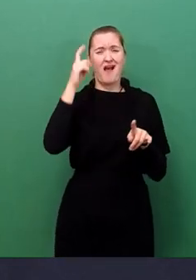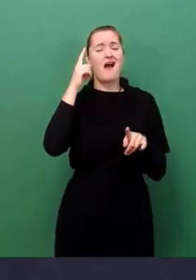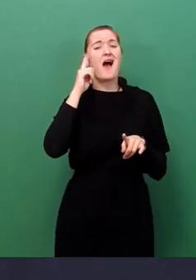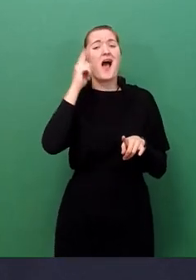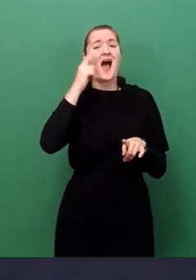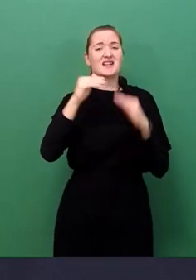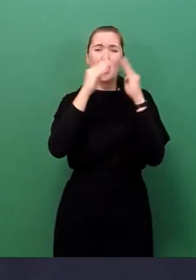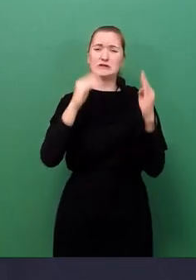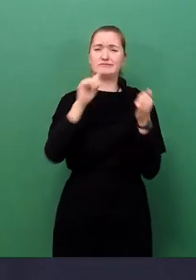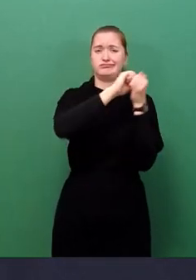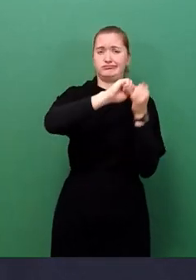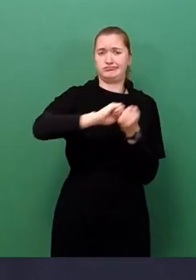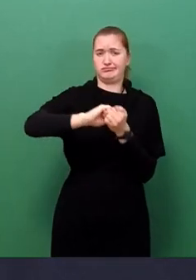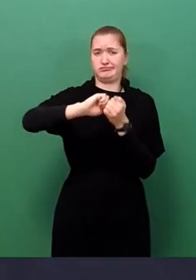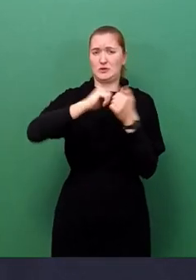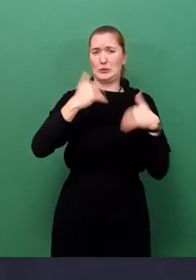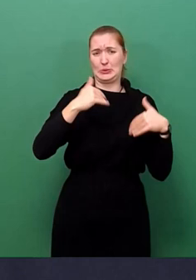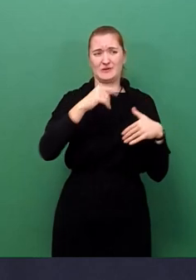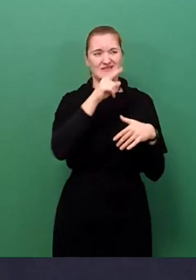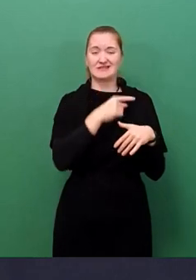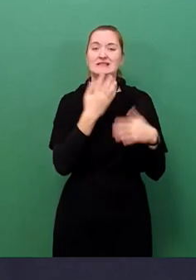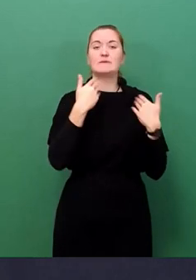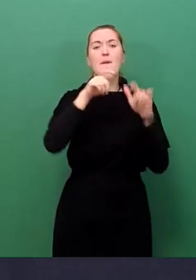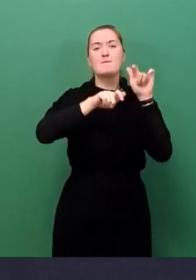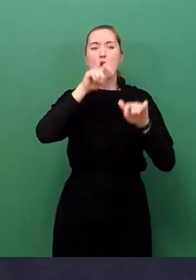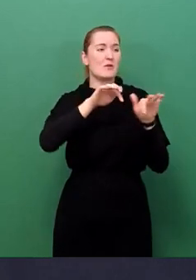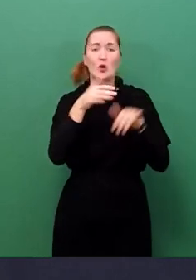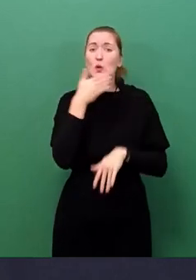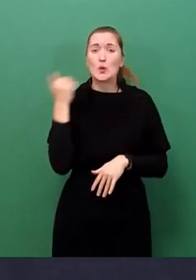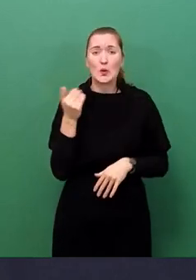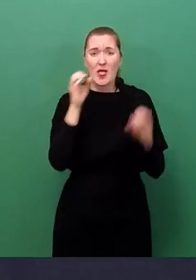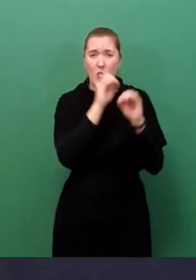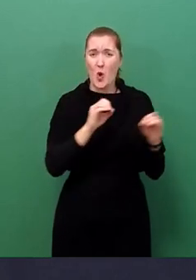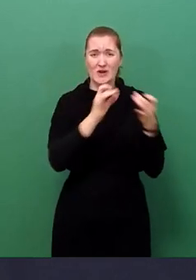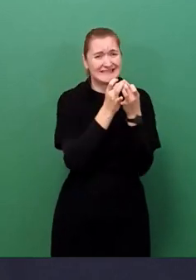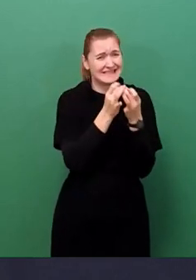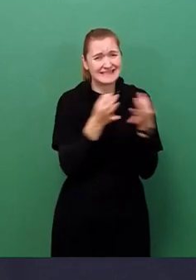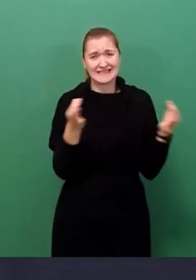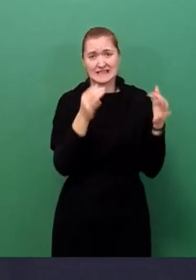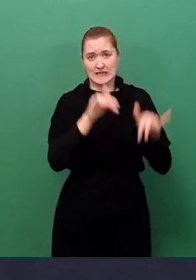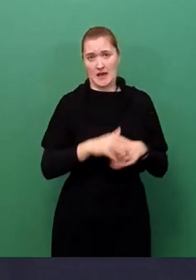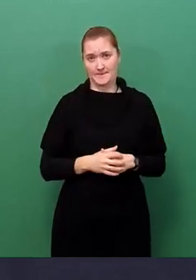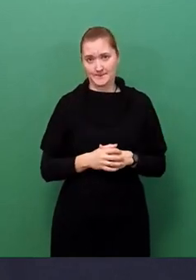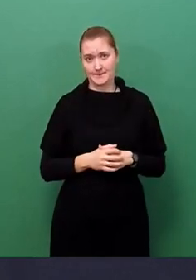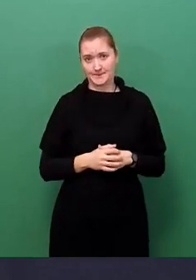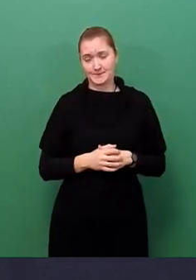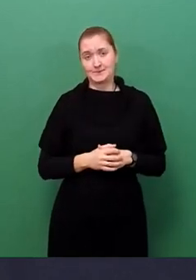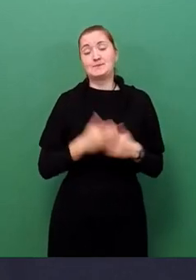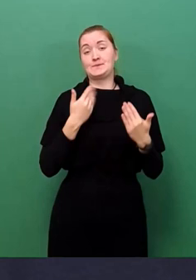Und es gibt dort derzeit kein Bürgerbüro als Anlaufstelle für die Menschen vor Ort. Hier wollen wir helfen,